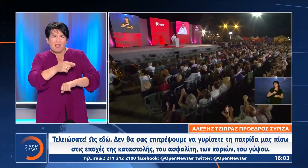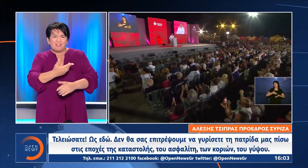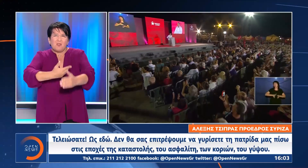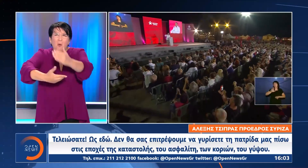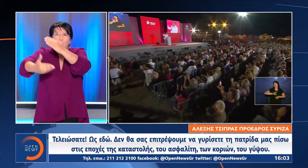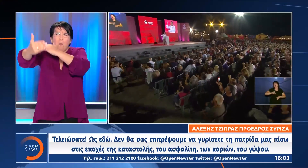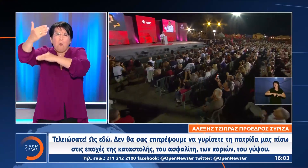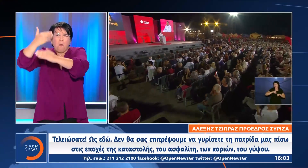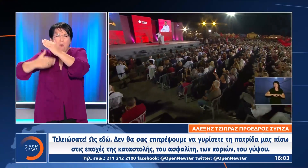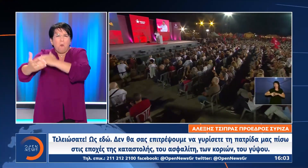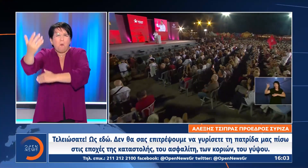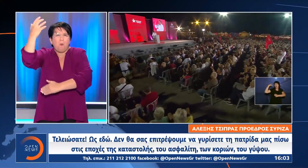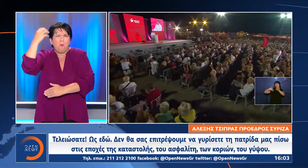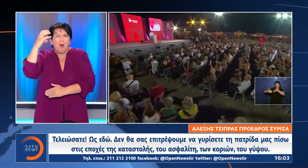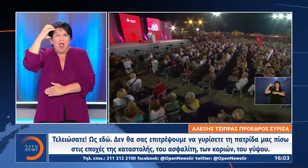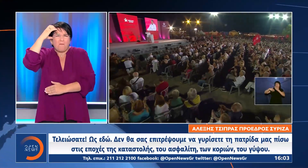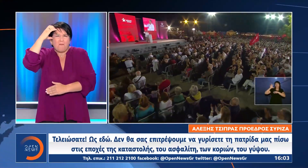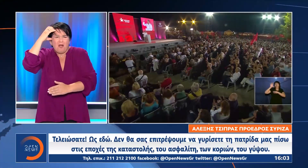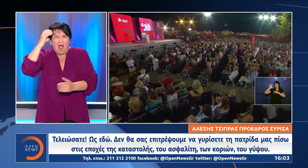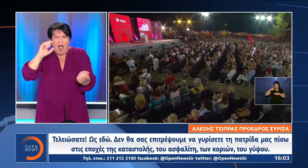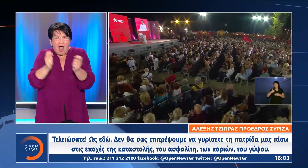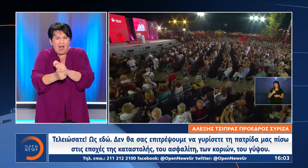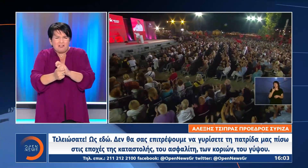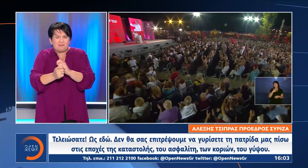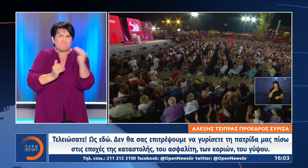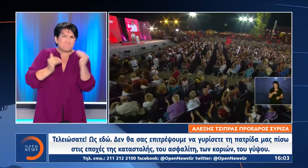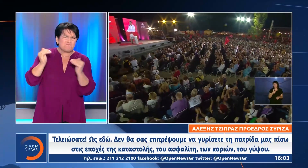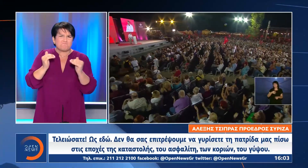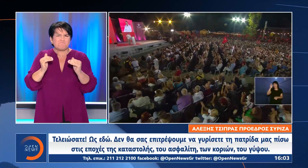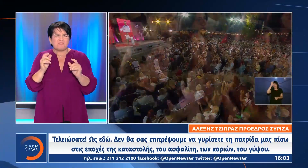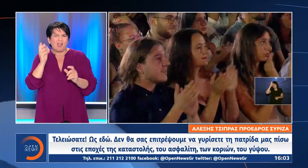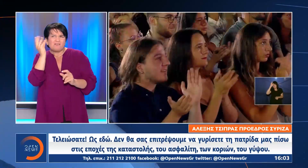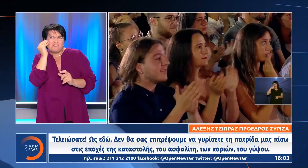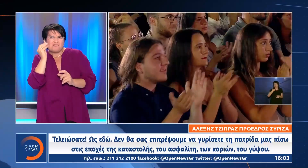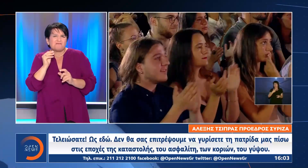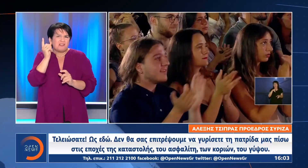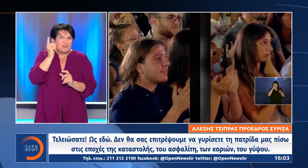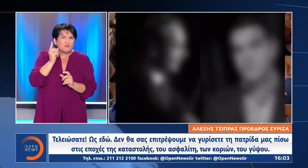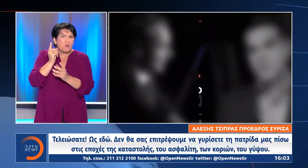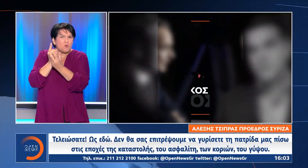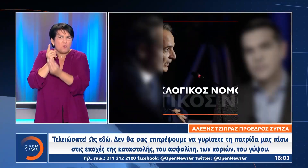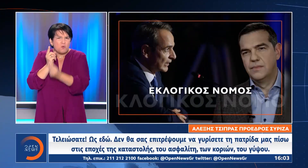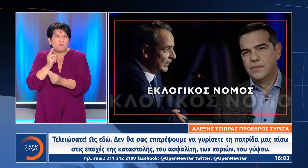πίσω Στις εποχές της καταστολής Του ασφαλίτη των κοριών Του γύψου